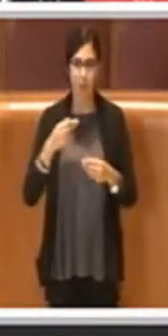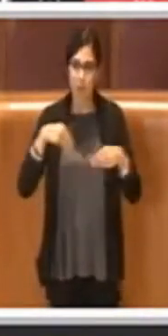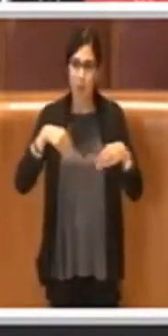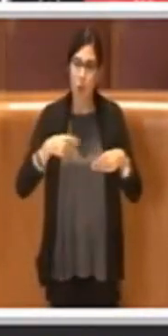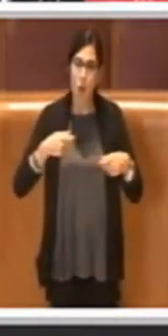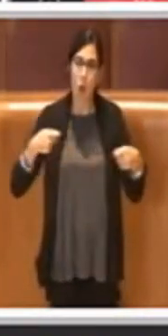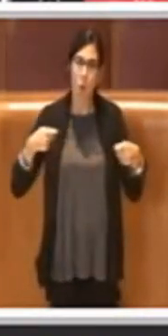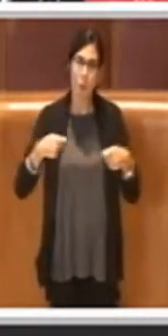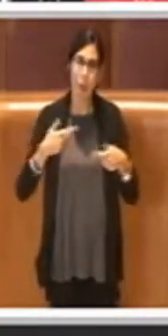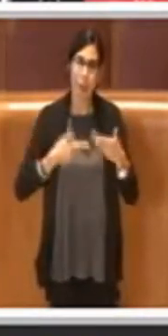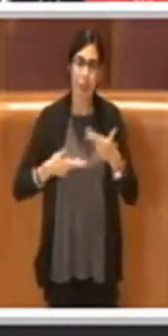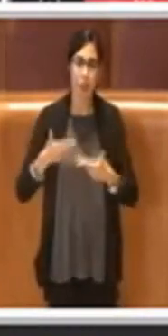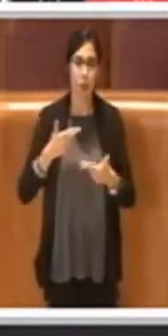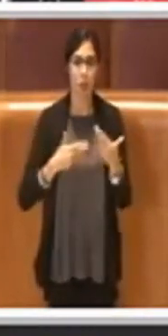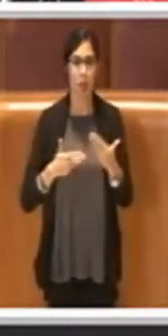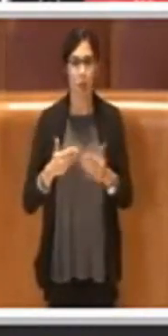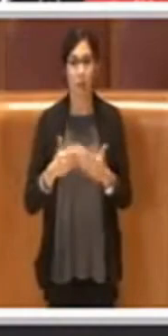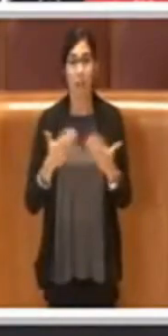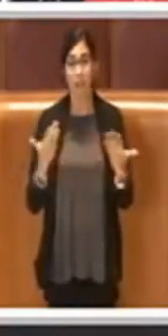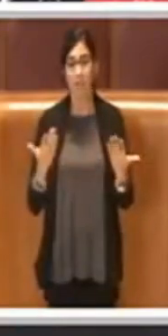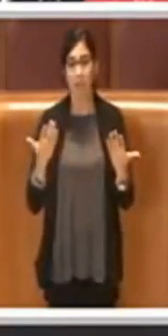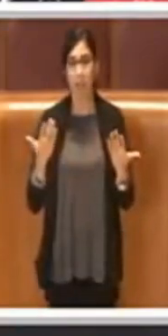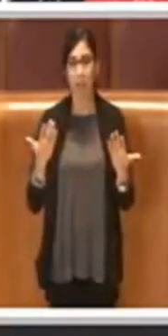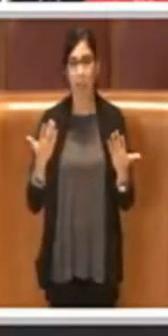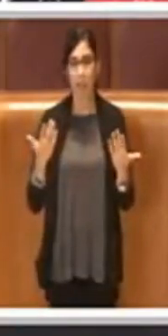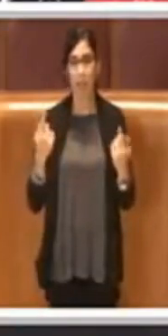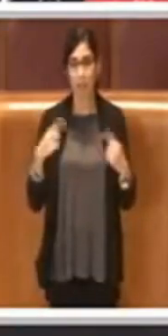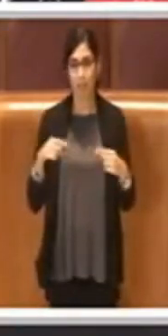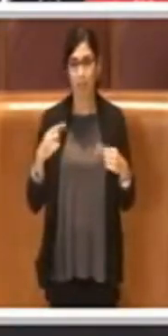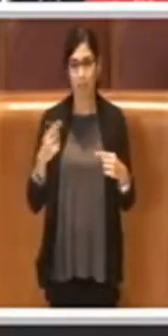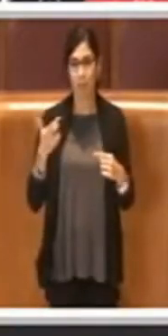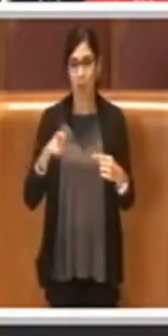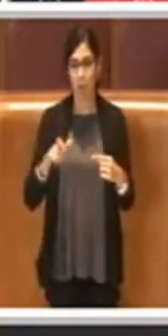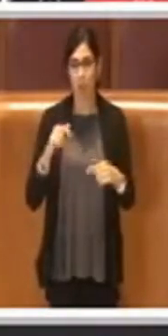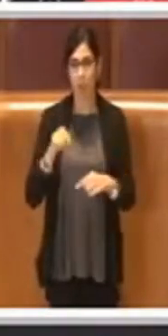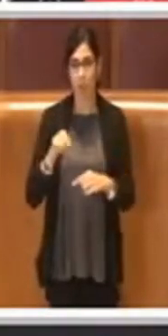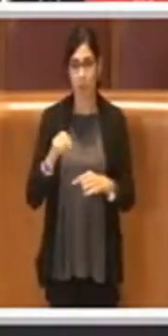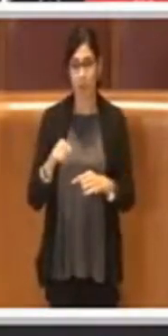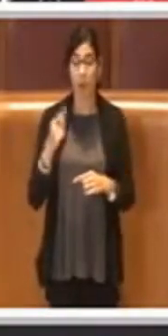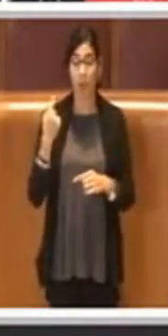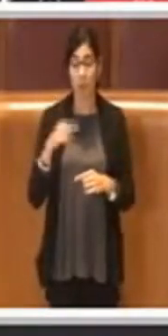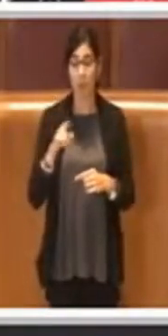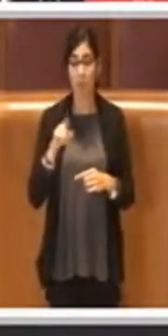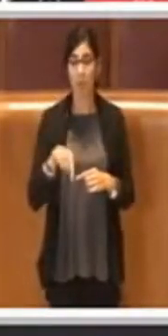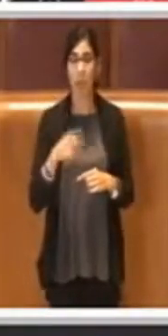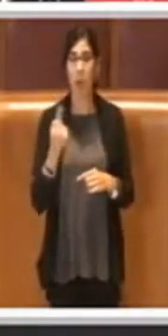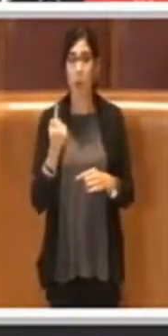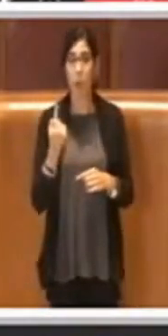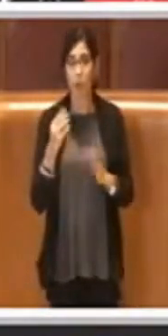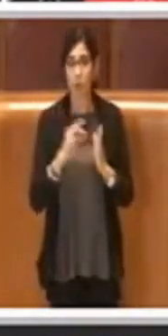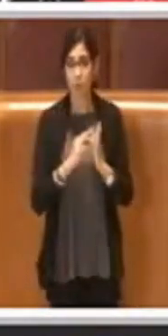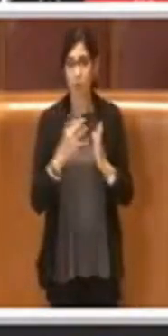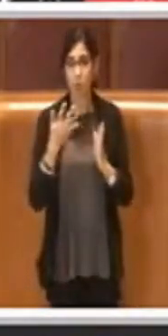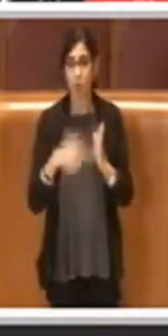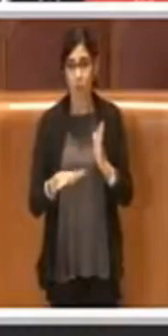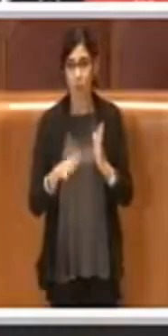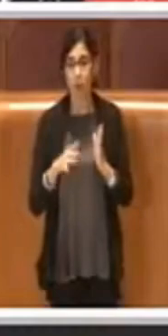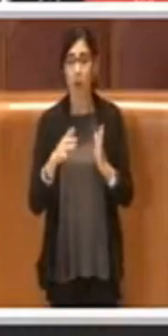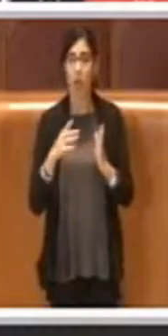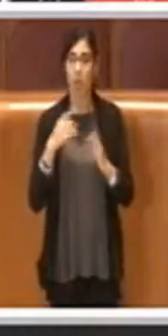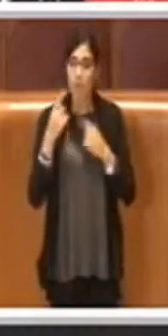e infatti appunto per questo, ed appunto perché è stato anche uno dei punti che è stato sollevato anche dai